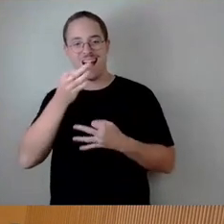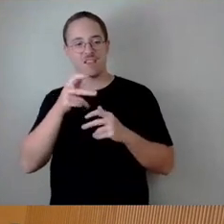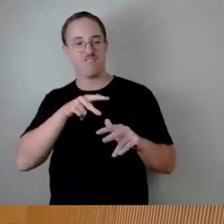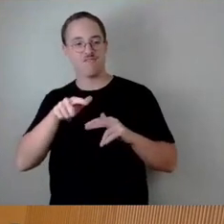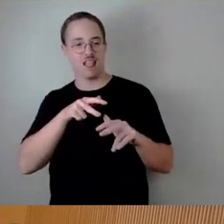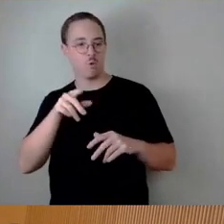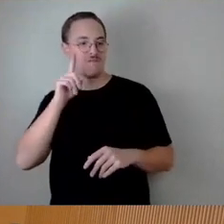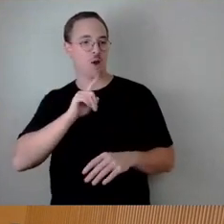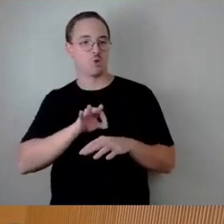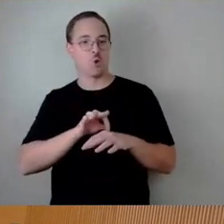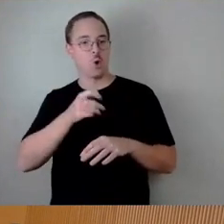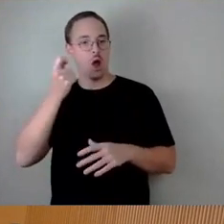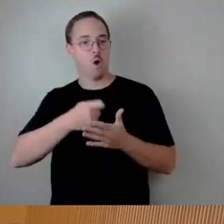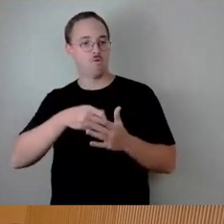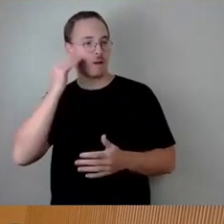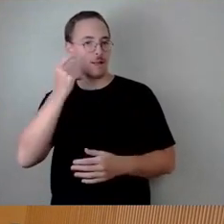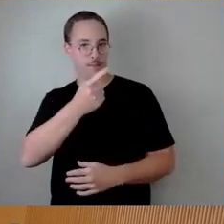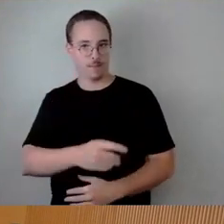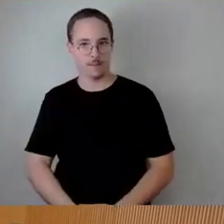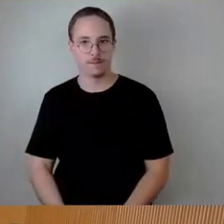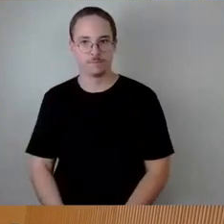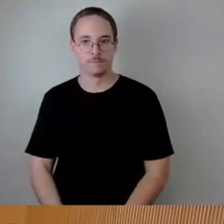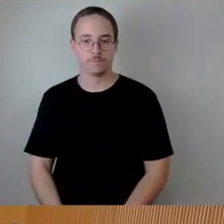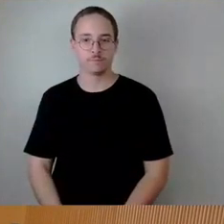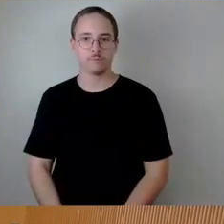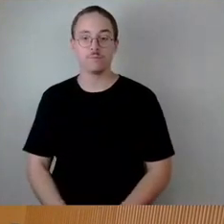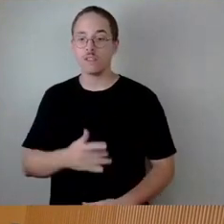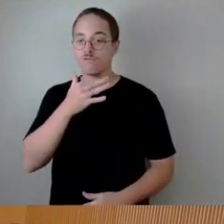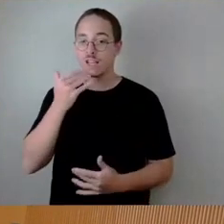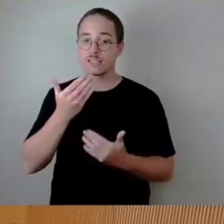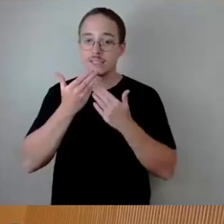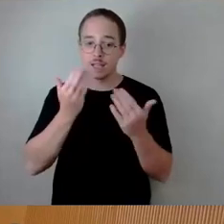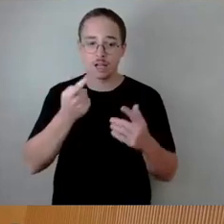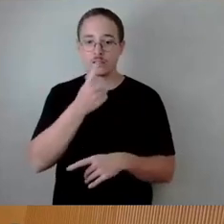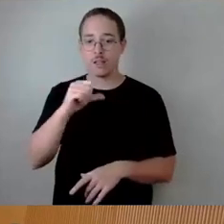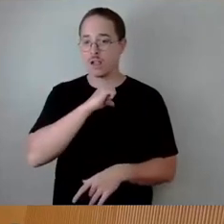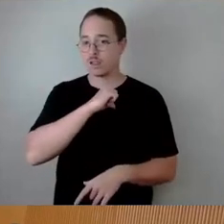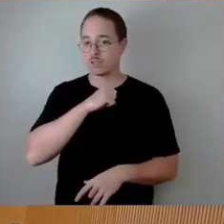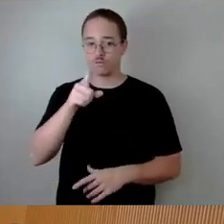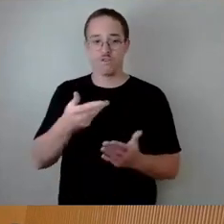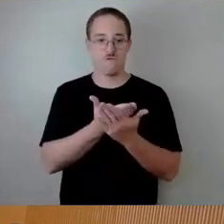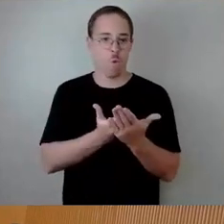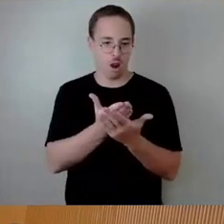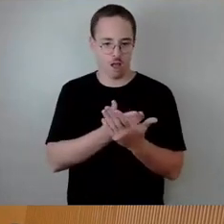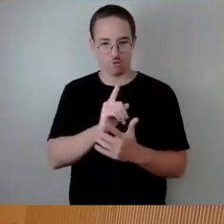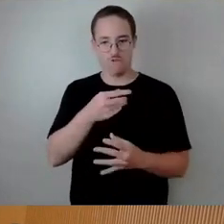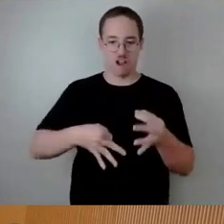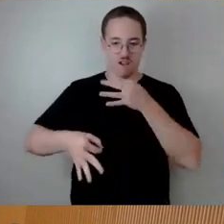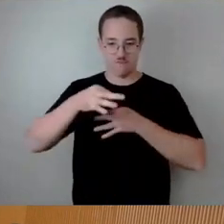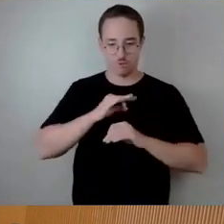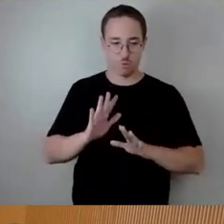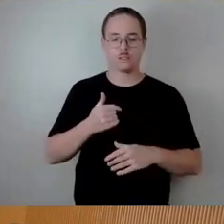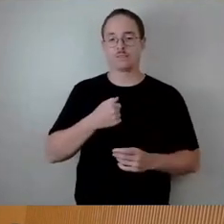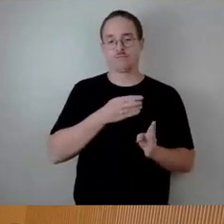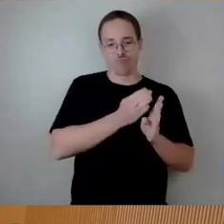Vielen Dank für das Interesse an der Vorlage und Ihre Fragen. Ich versuche es mal systematisch, liebe Kolleginnen und